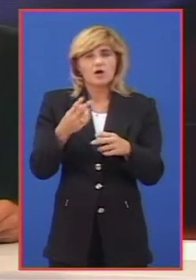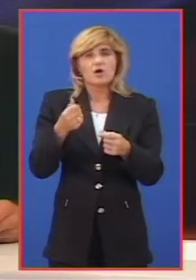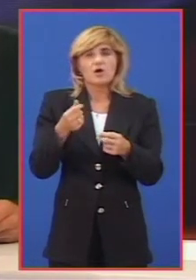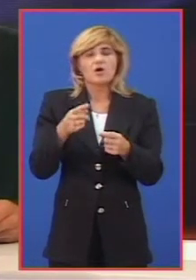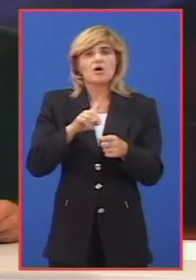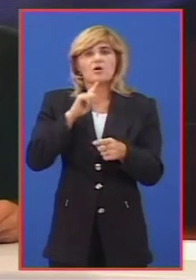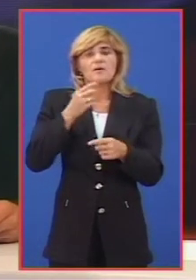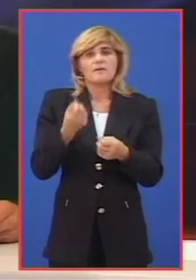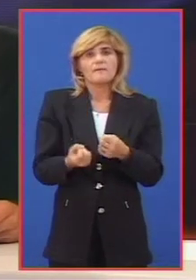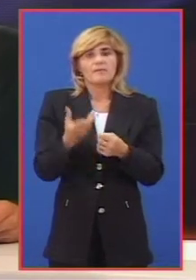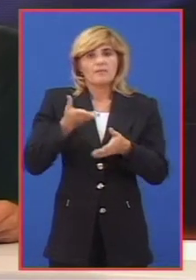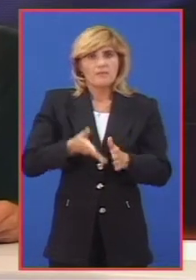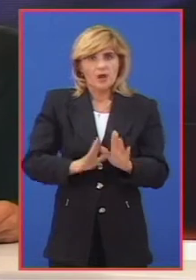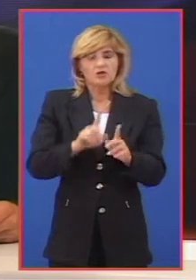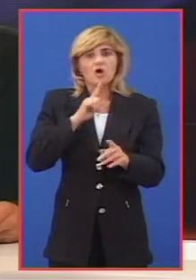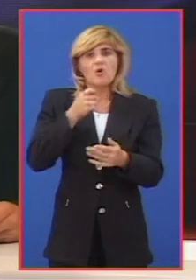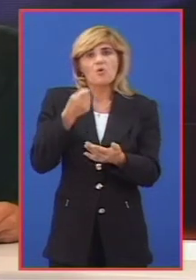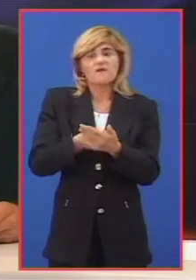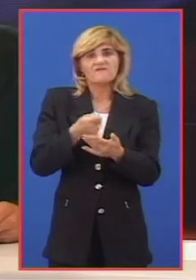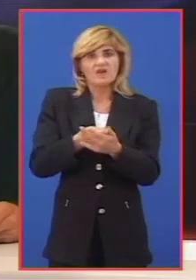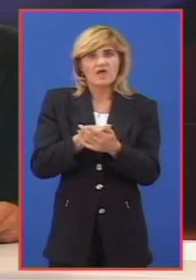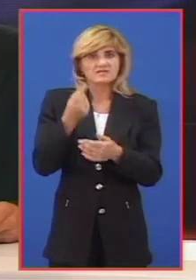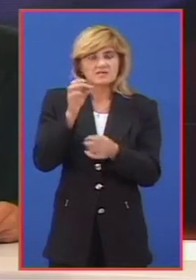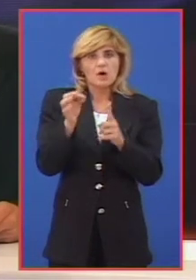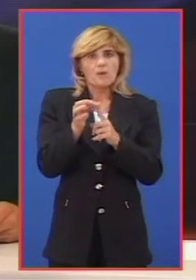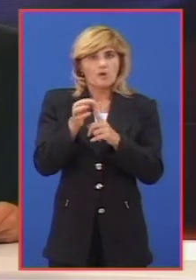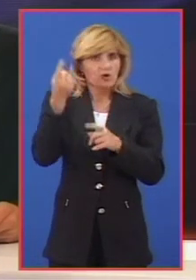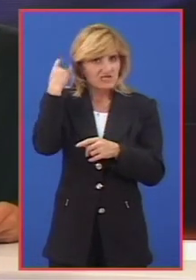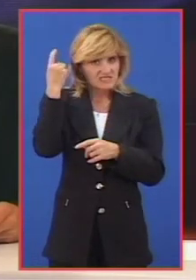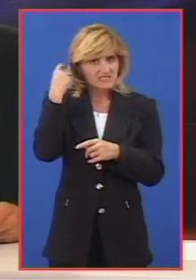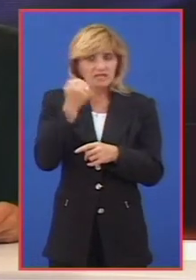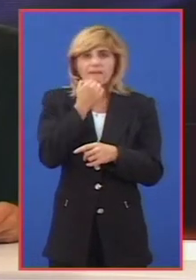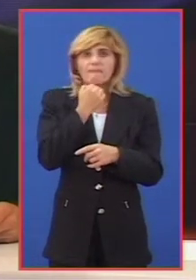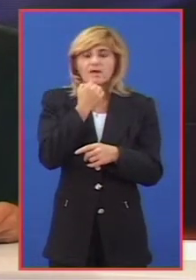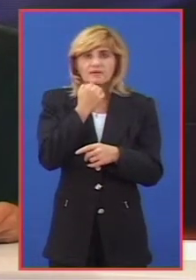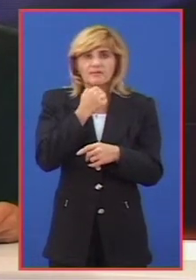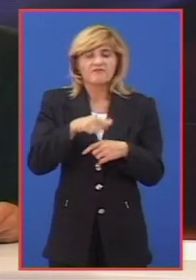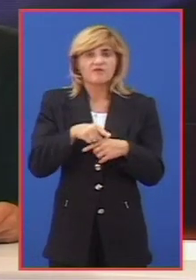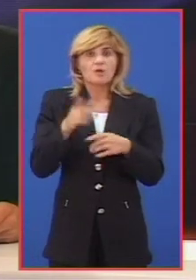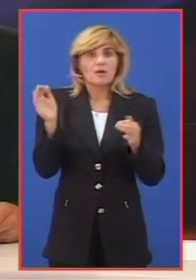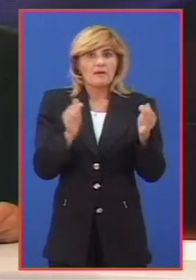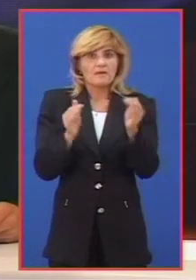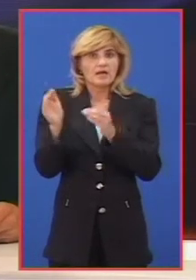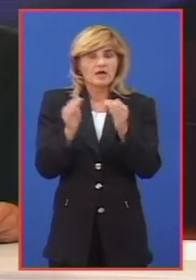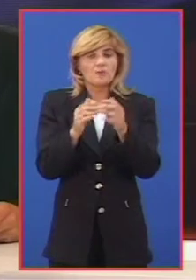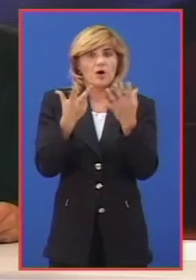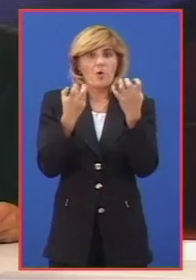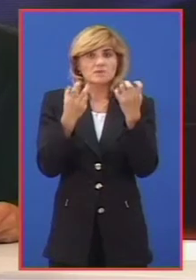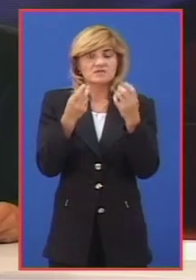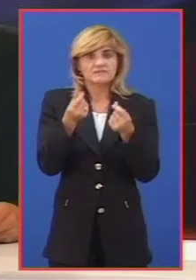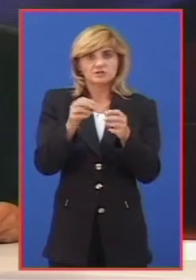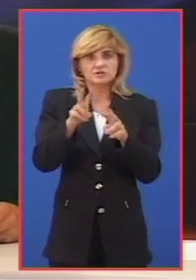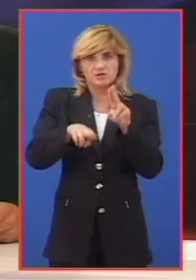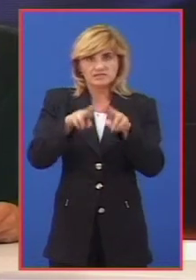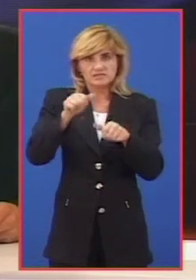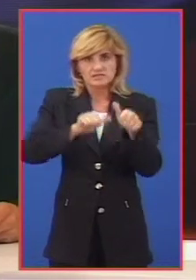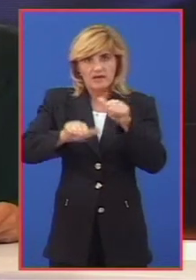plodnosti zemljišta, koju finansira pokrinjski sekretarijat za poljoprivredu. Agrozavod je do sada prikupio 800 uzoraka, a